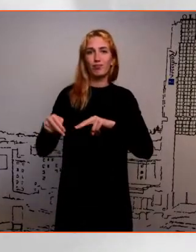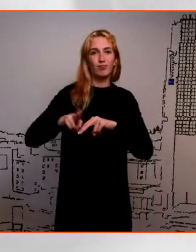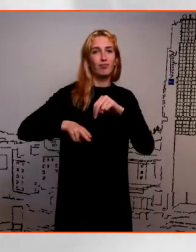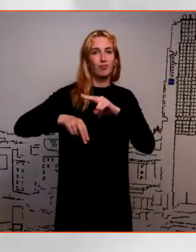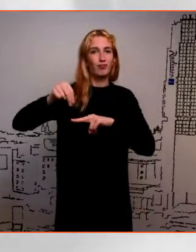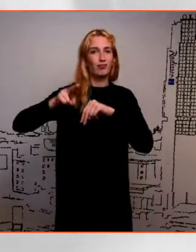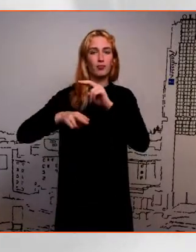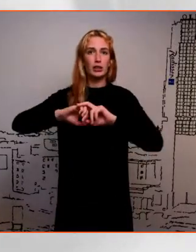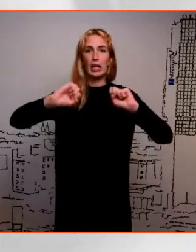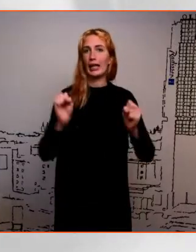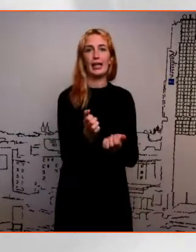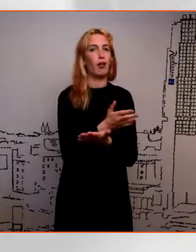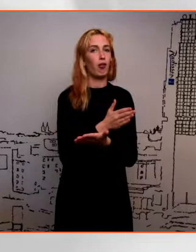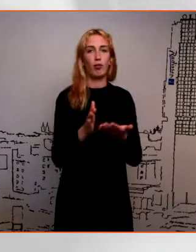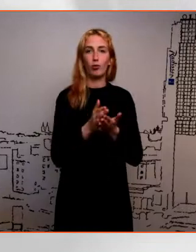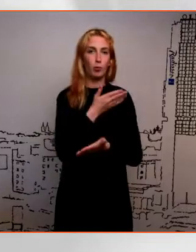otse teed ei ole.